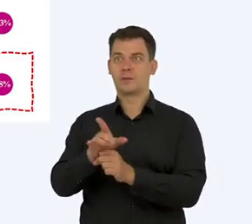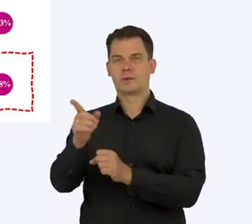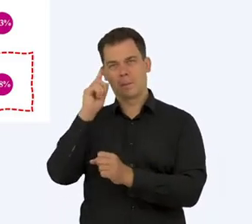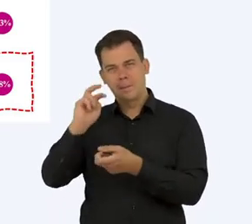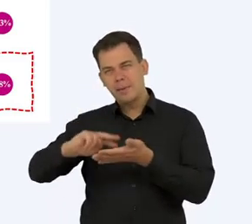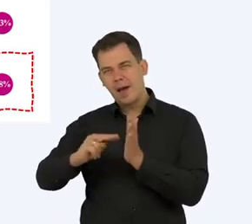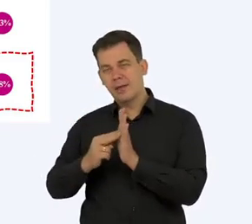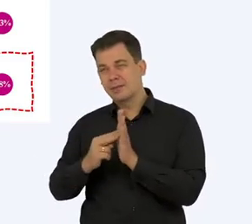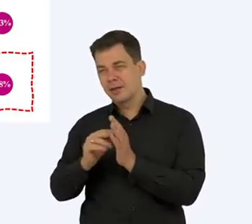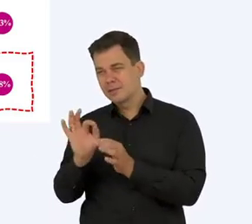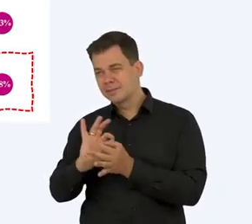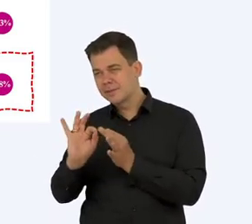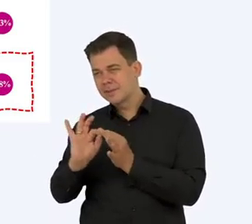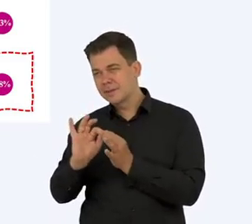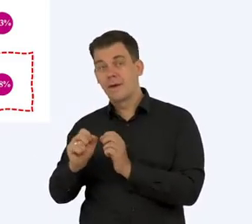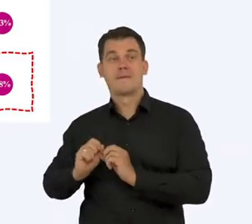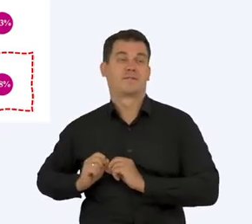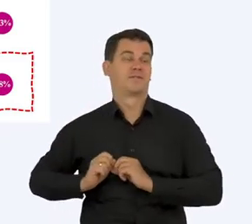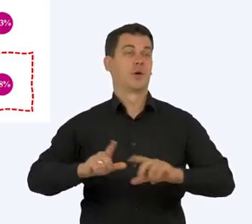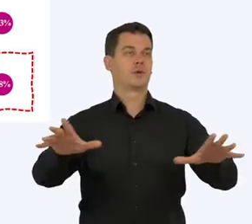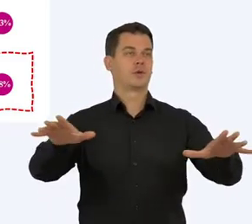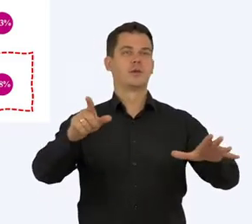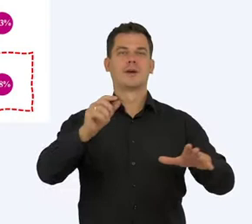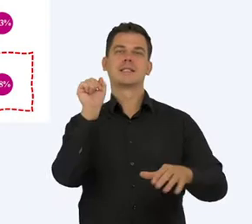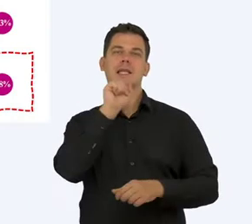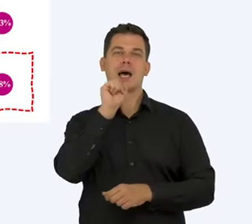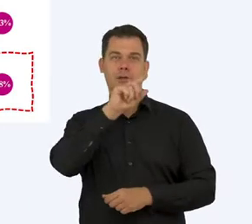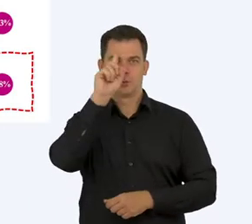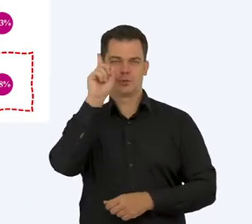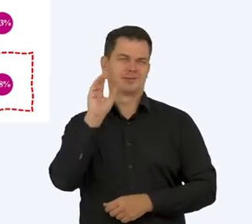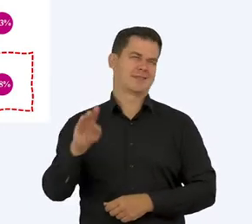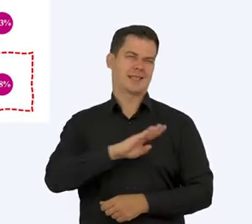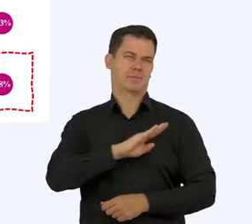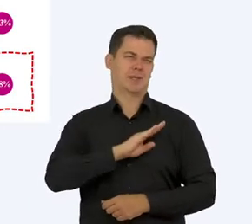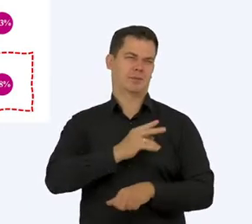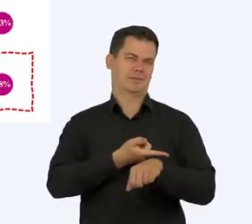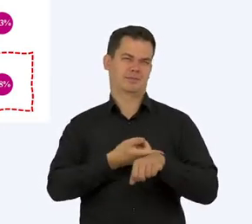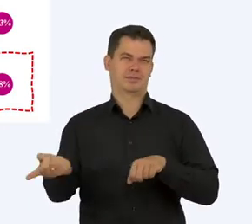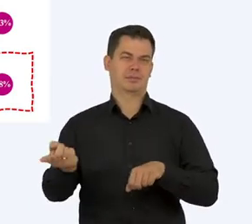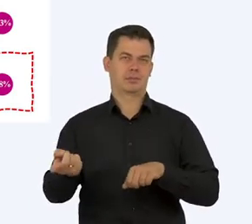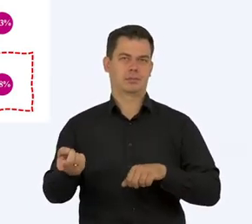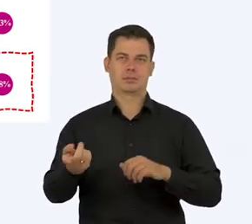koronawirus został stworzony w celu pozbycia się starszych osób. Słuchajcie, no więc jeżeli